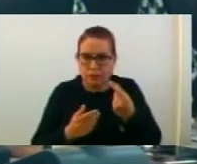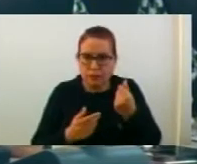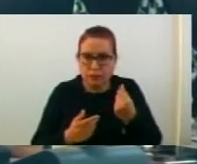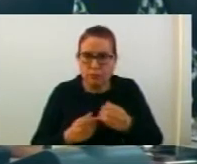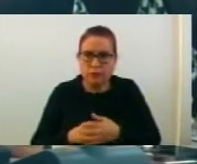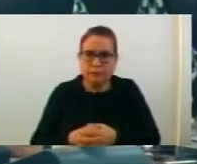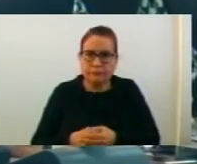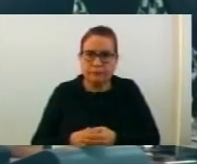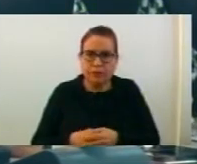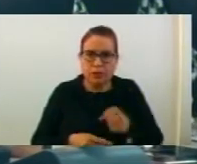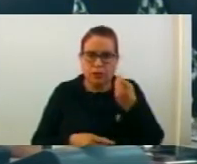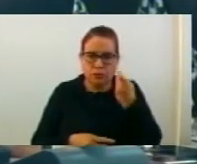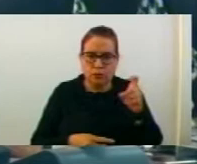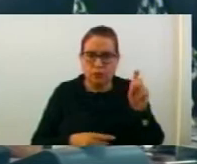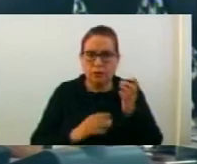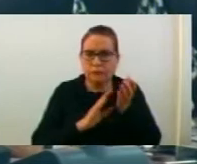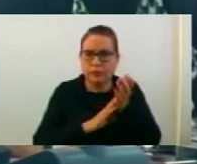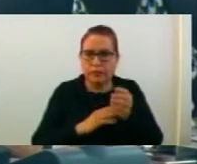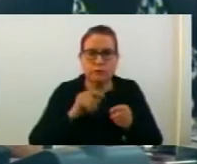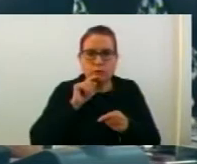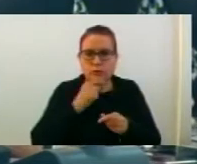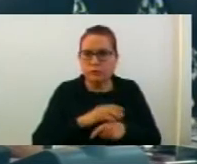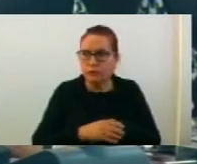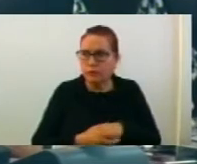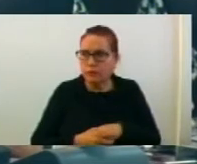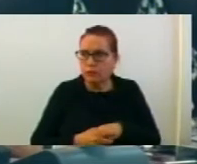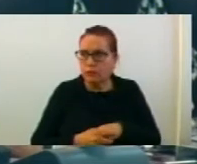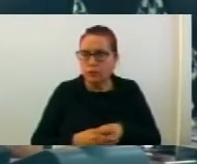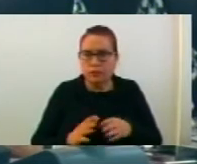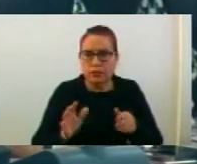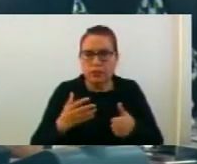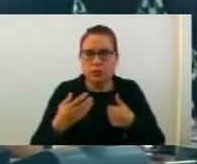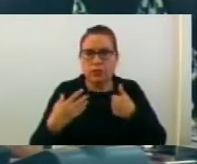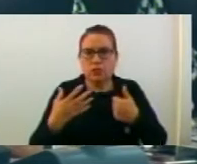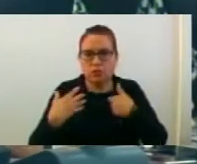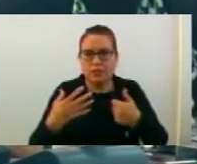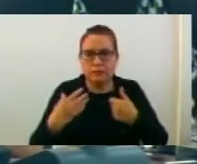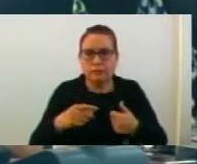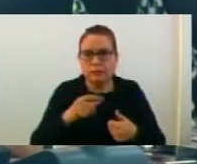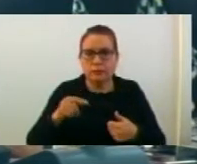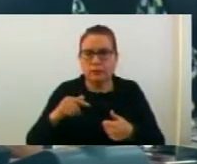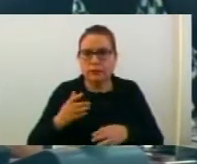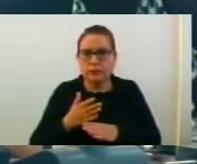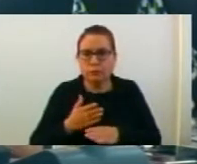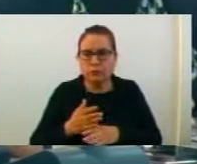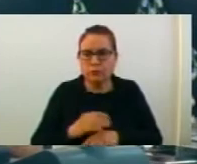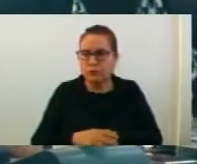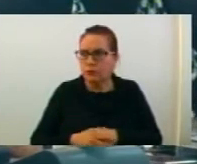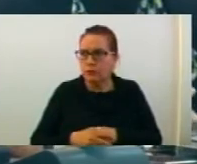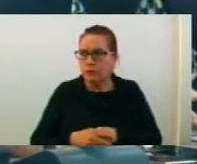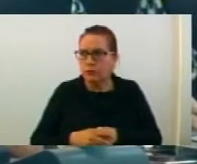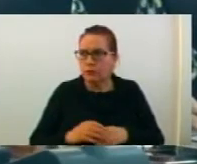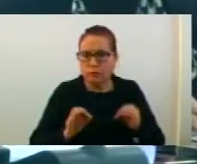помош на Георги Бардаров од Струмица во нето износ од 60.000 денари, како помош во